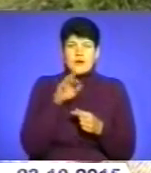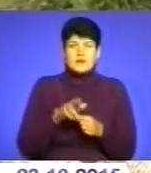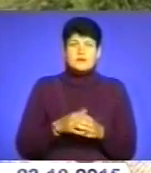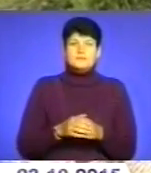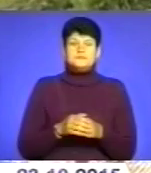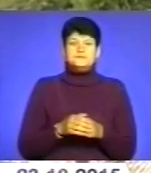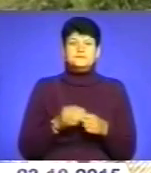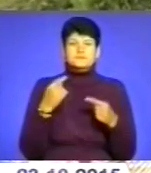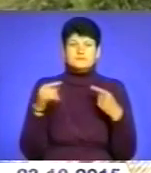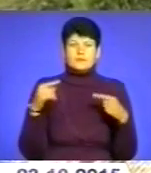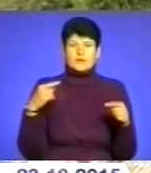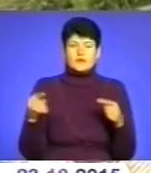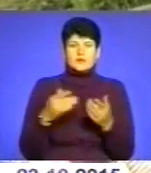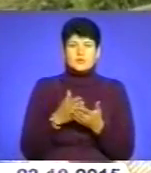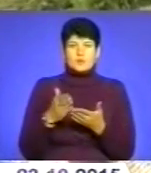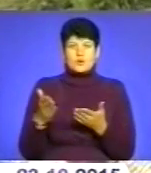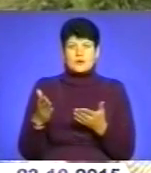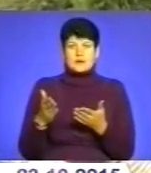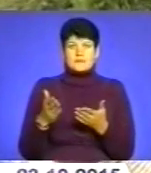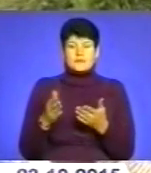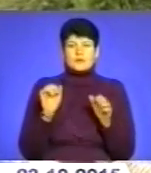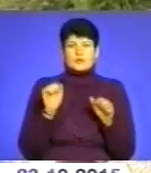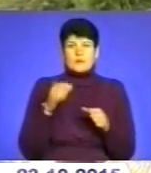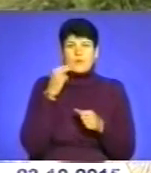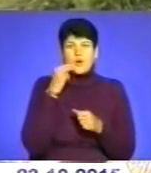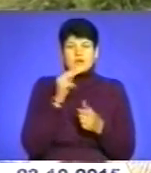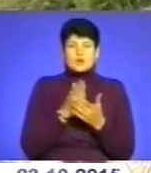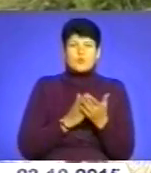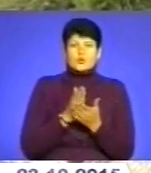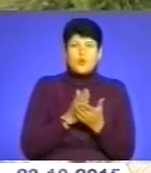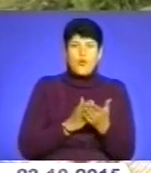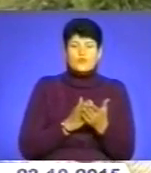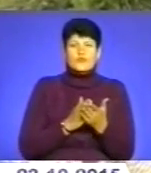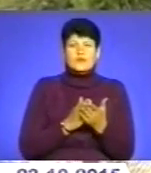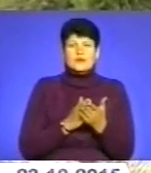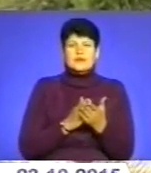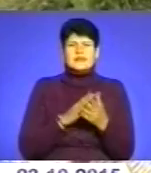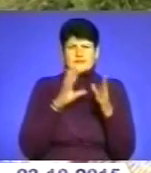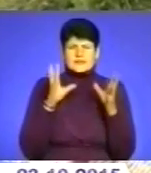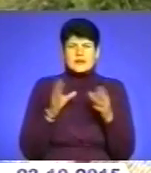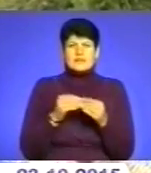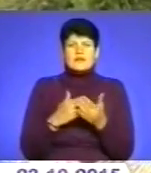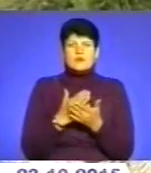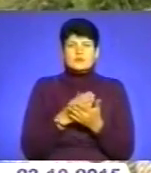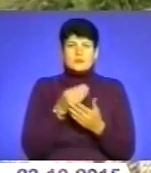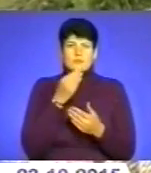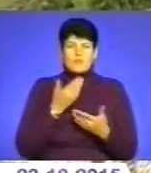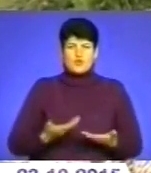інші профілі. Мабуть, що на покращення і обслуговування, і взагалі якості проживання.